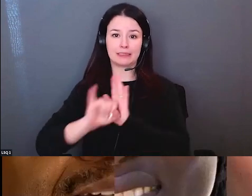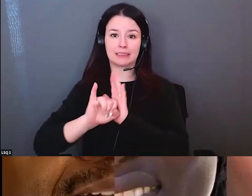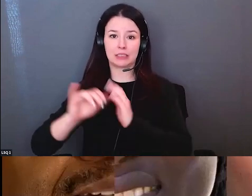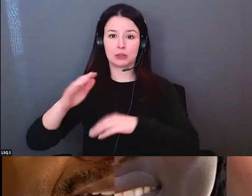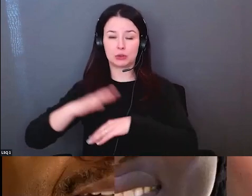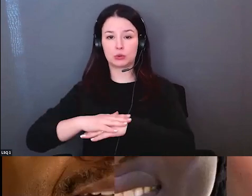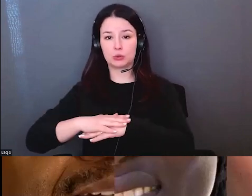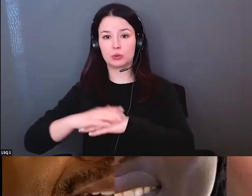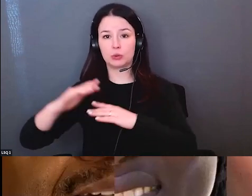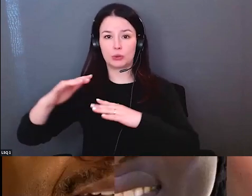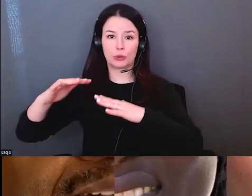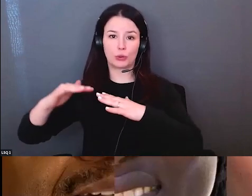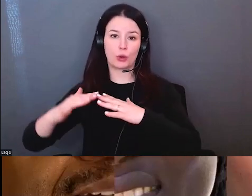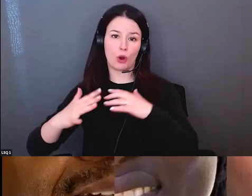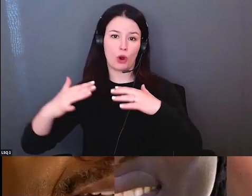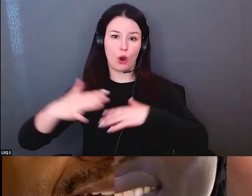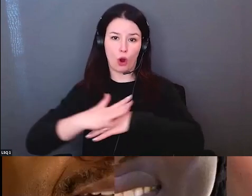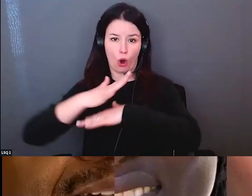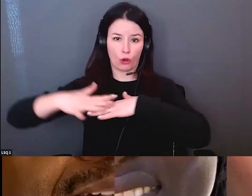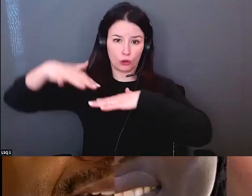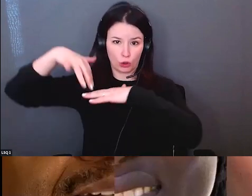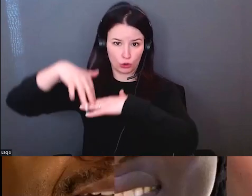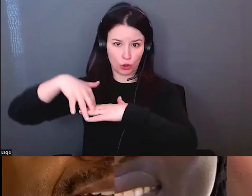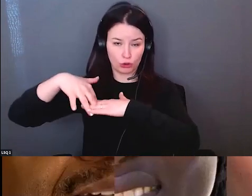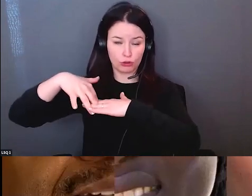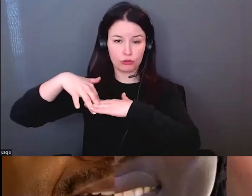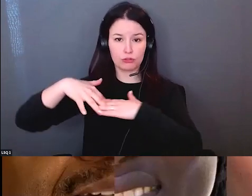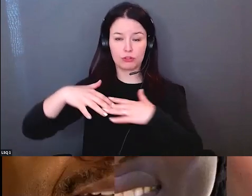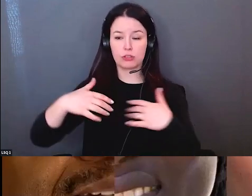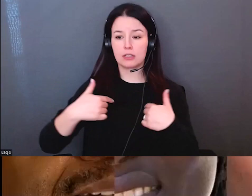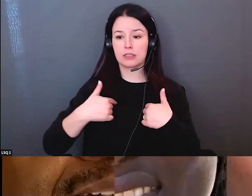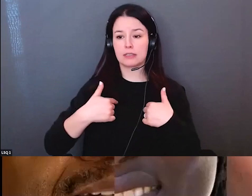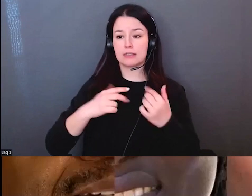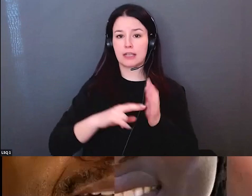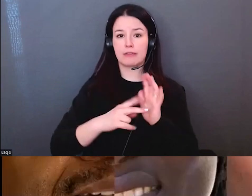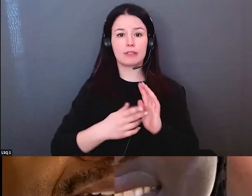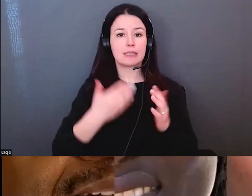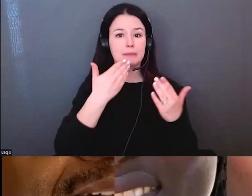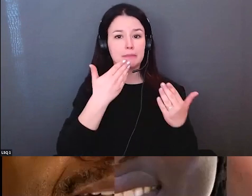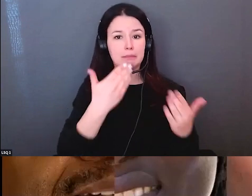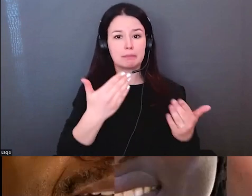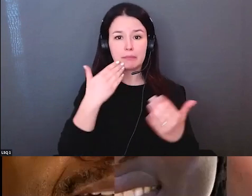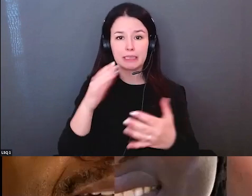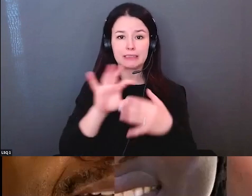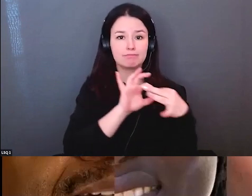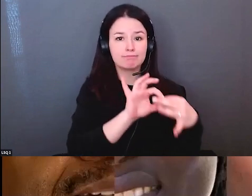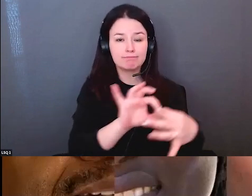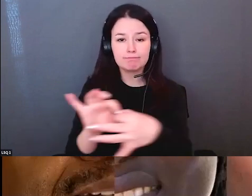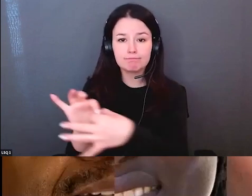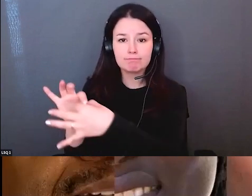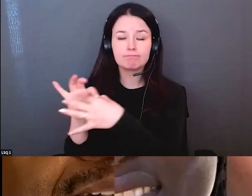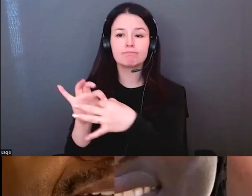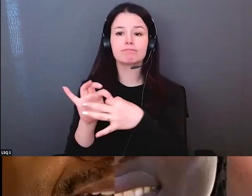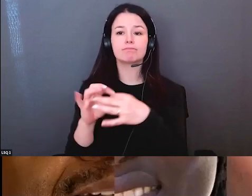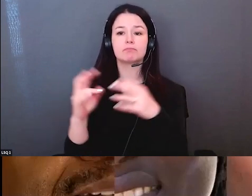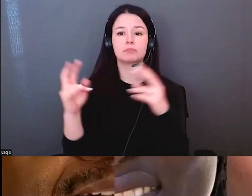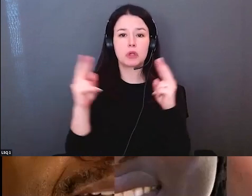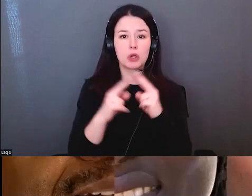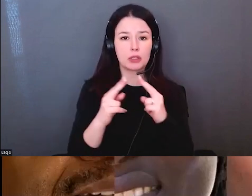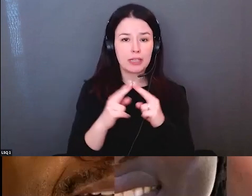de la rivière rivière et ceci nous permet de connecter les deux